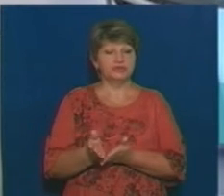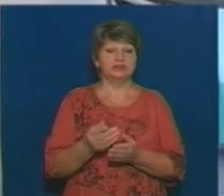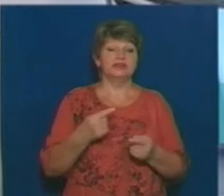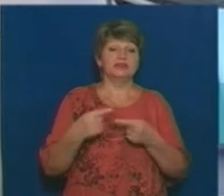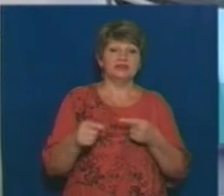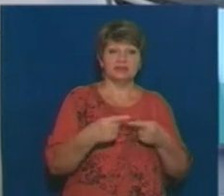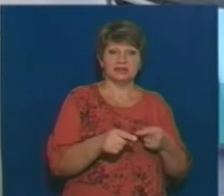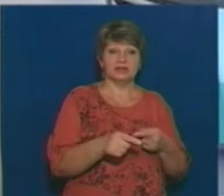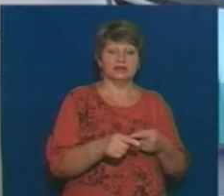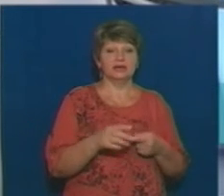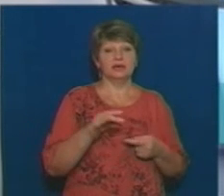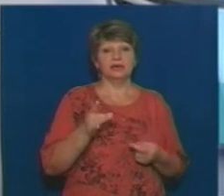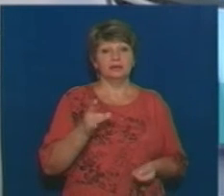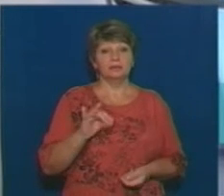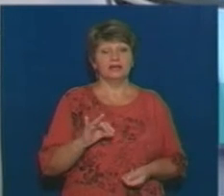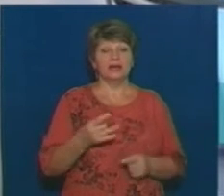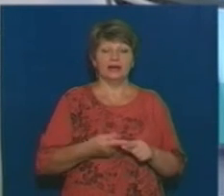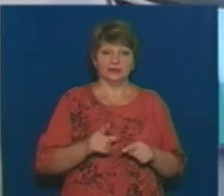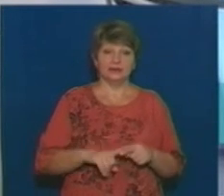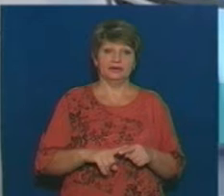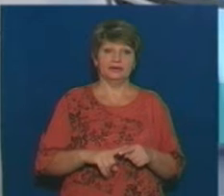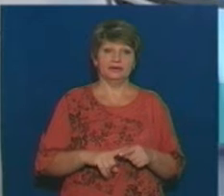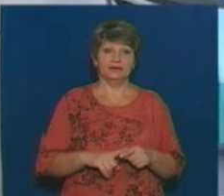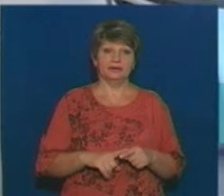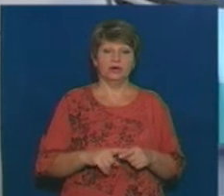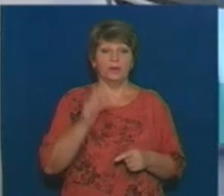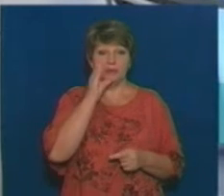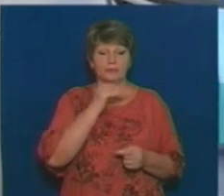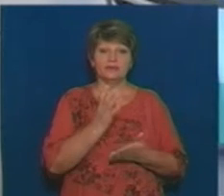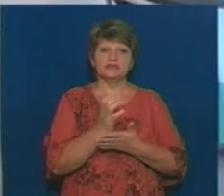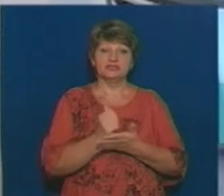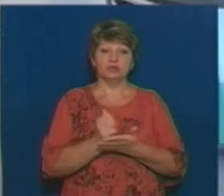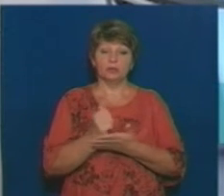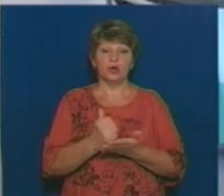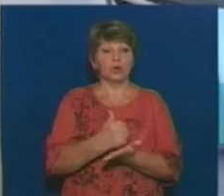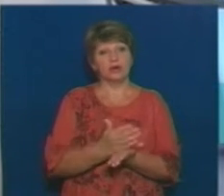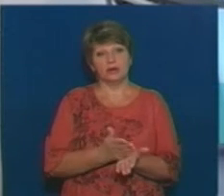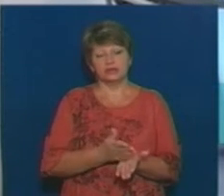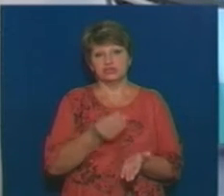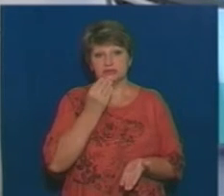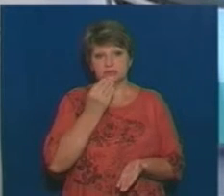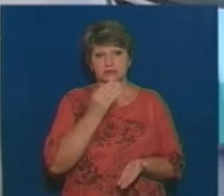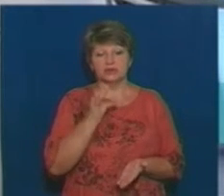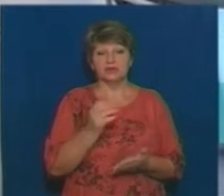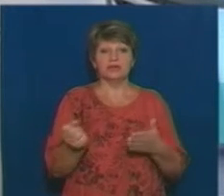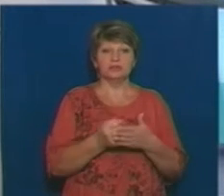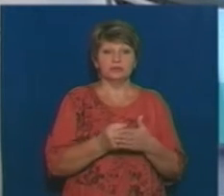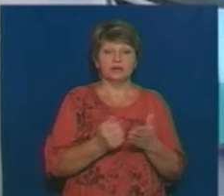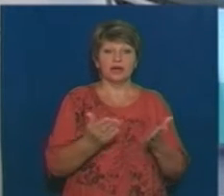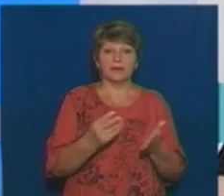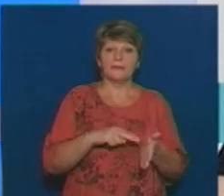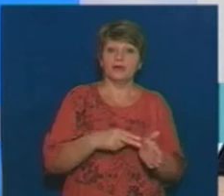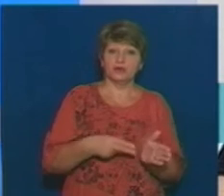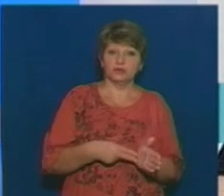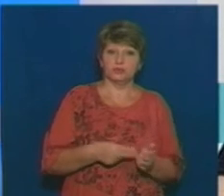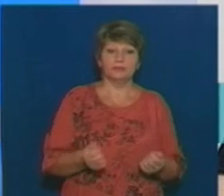речами. І при цьому вдається зберігати і якість продукції, і досягати якось певної економії